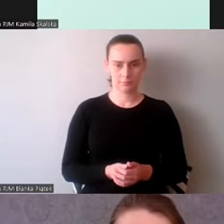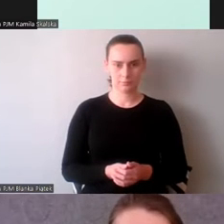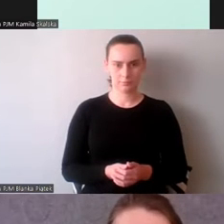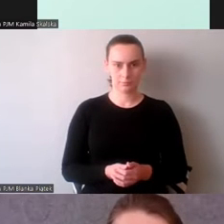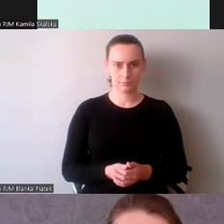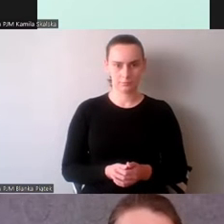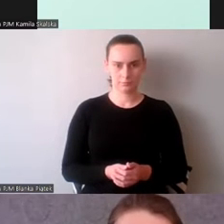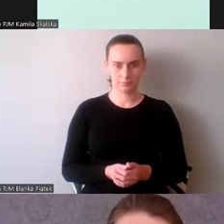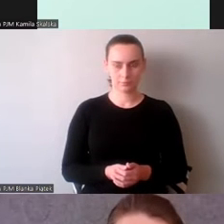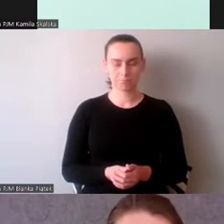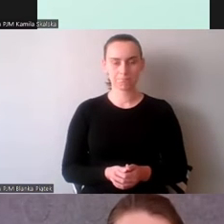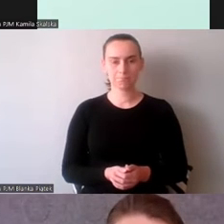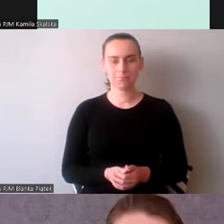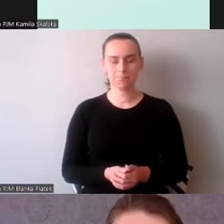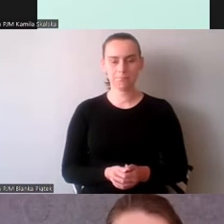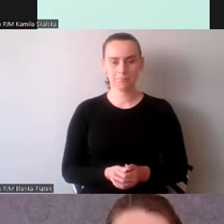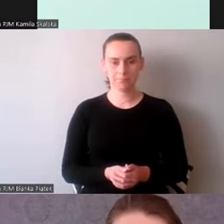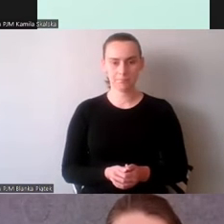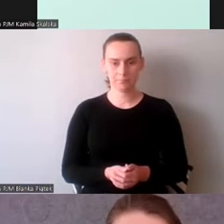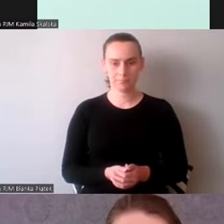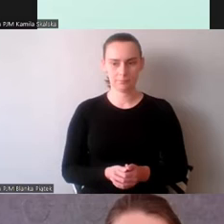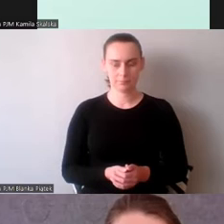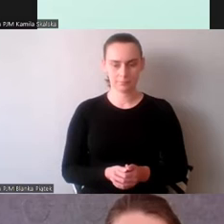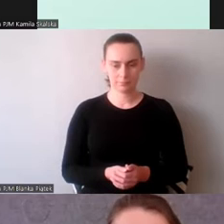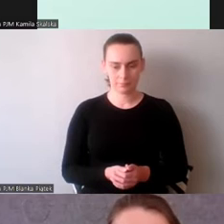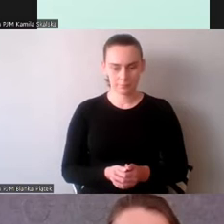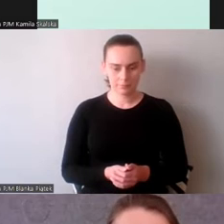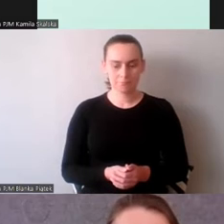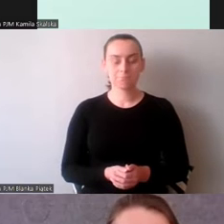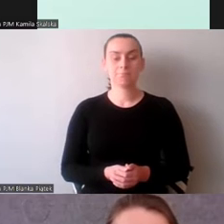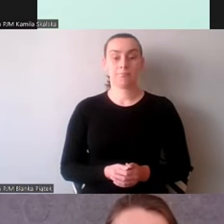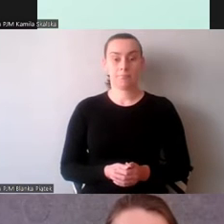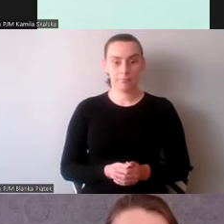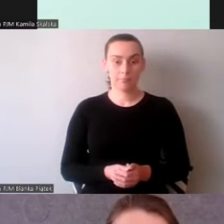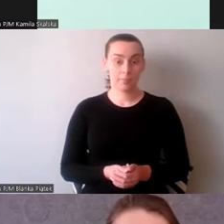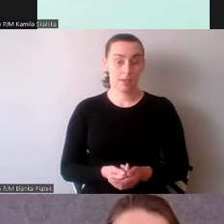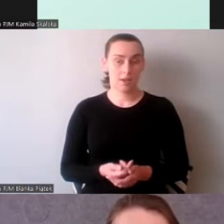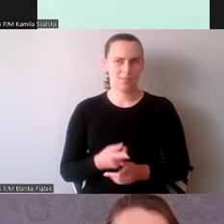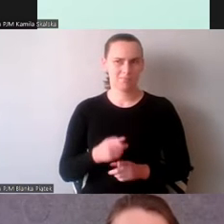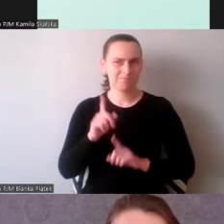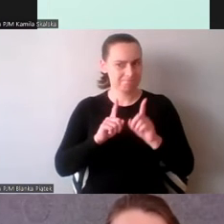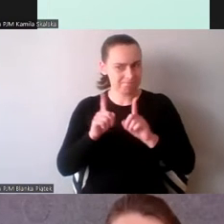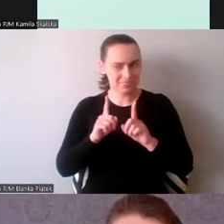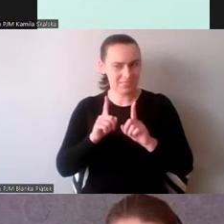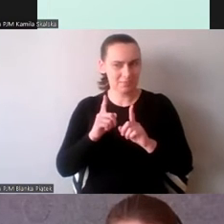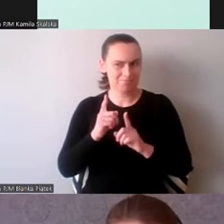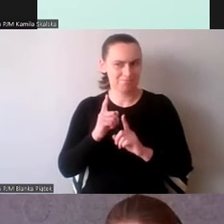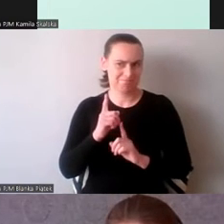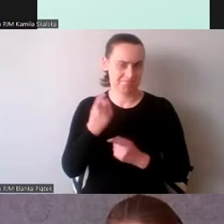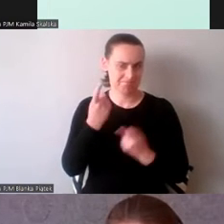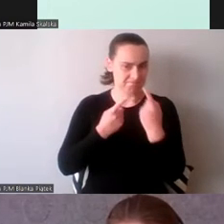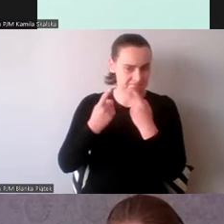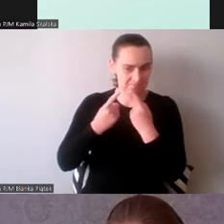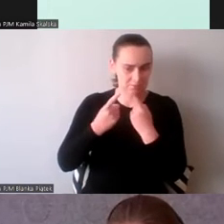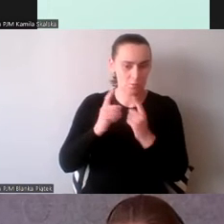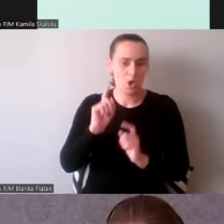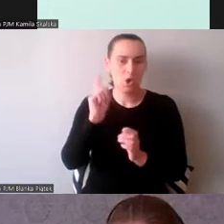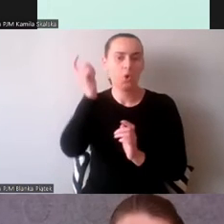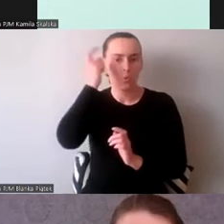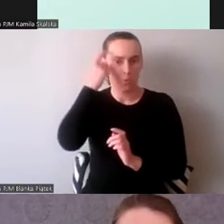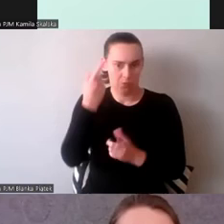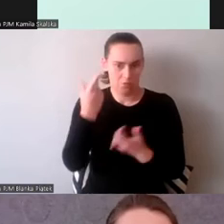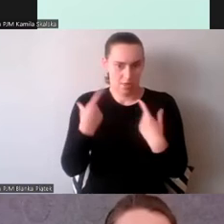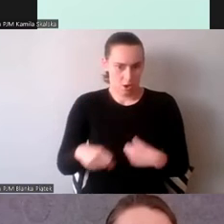Może wydawać się, że główni uczestnicy konwersacji to ci, którzy sprawiają, że idzie ona naprzód,